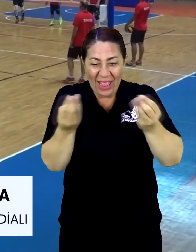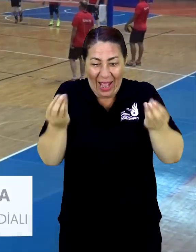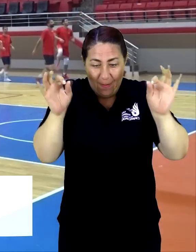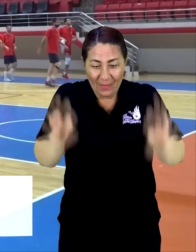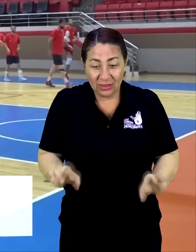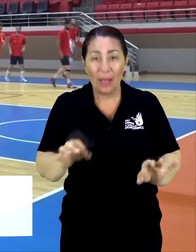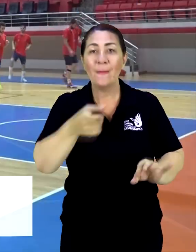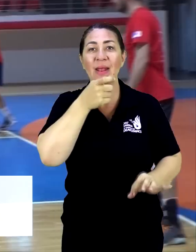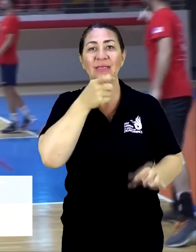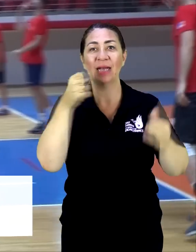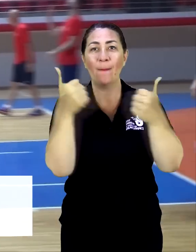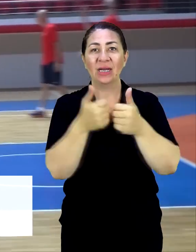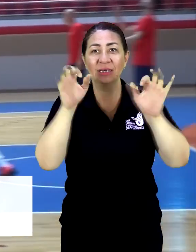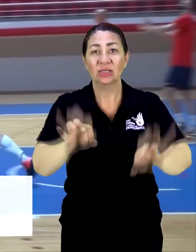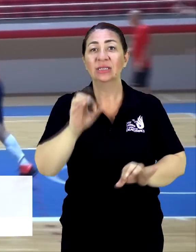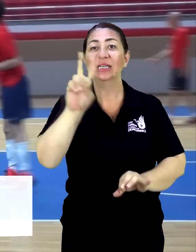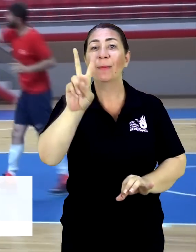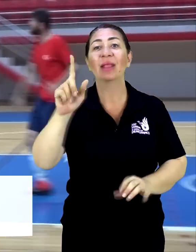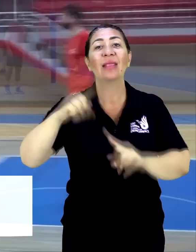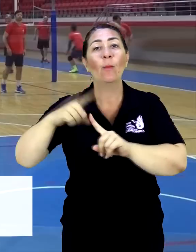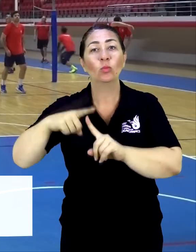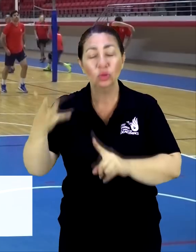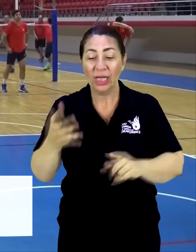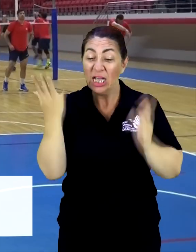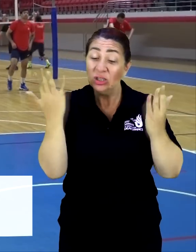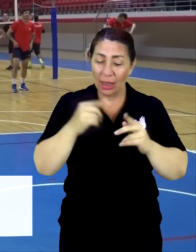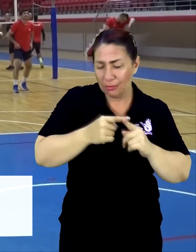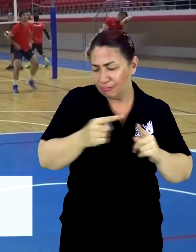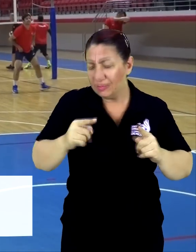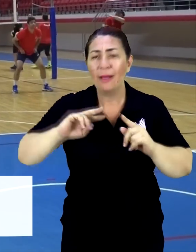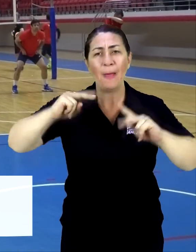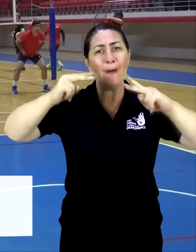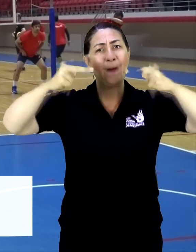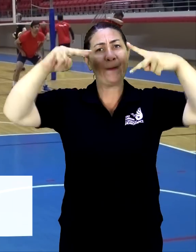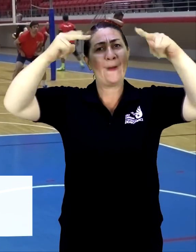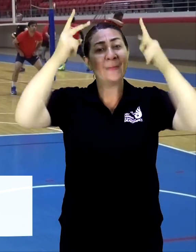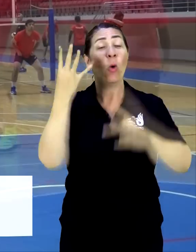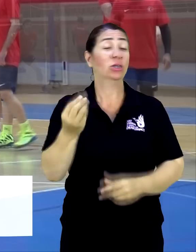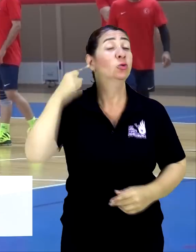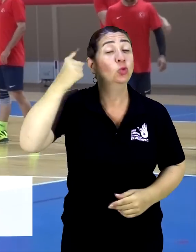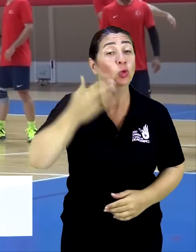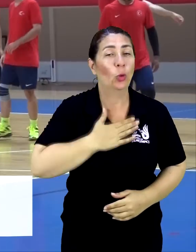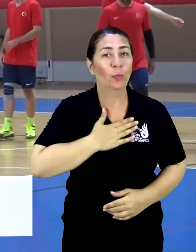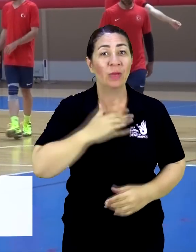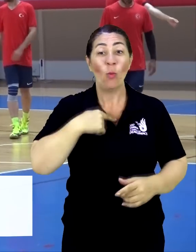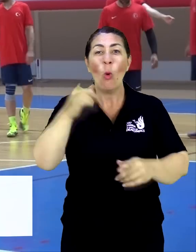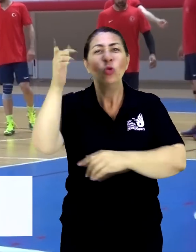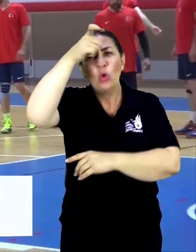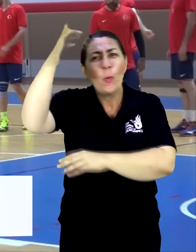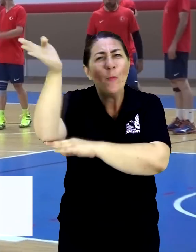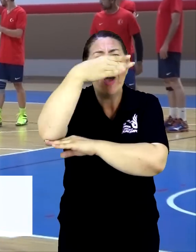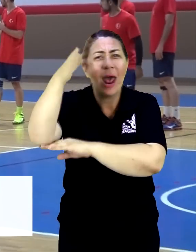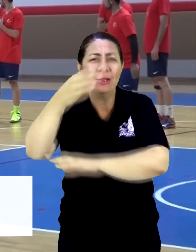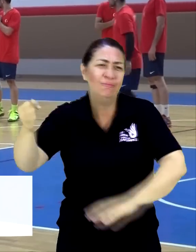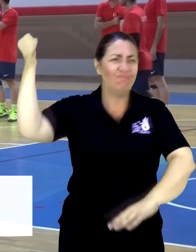yaşadı. Bütün amacımız olimpiyata iyi başlamak. Brezilya maçıyla başlayacağız ayın 20'sinde. Öz süreçte inşallah galibiyet galibiyet